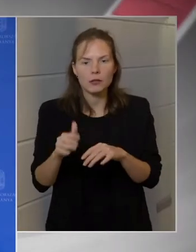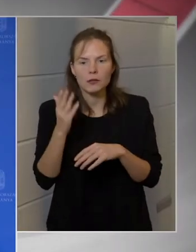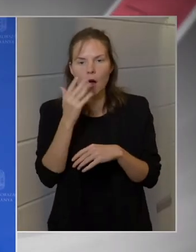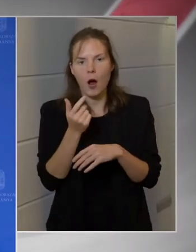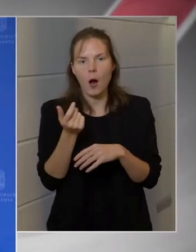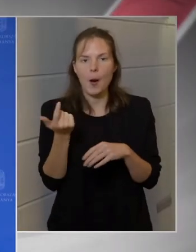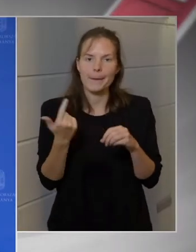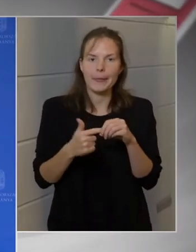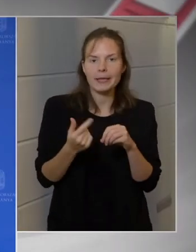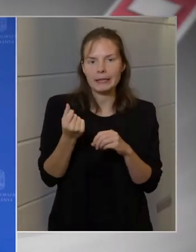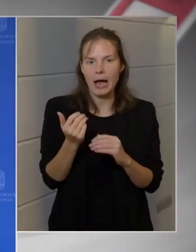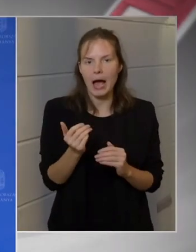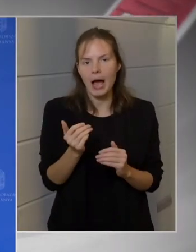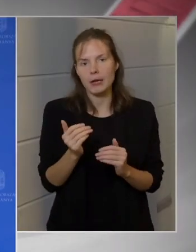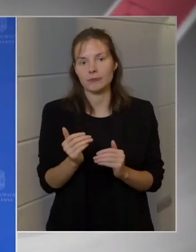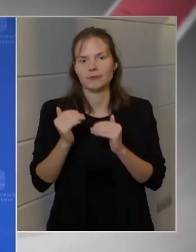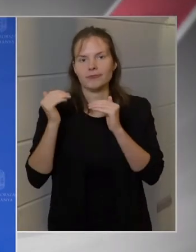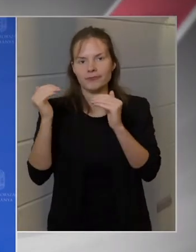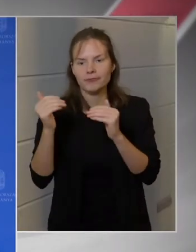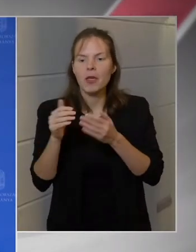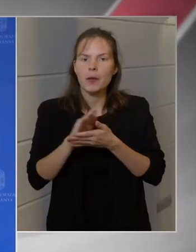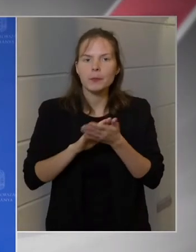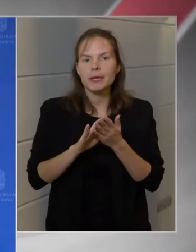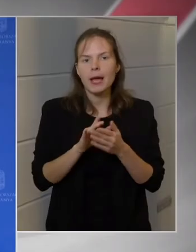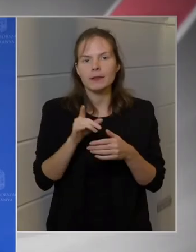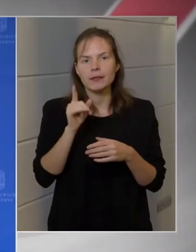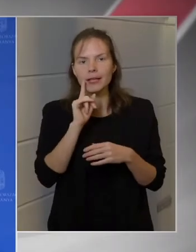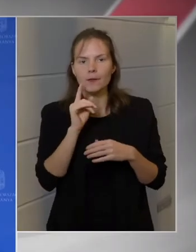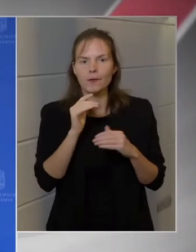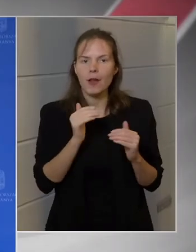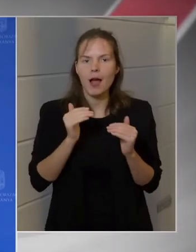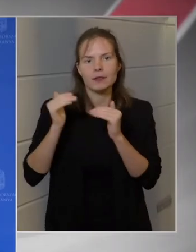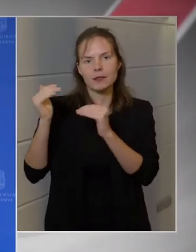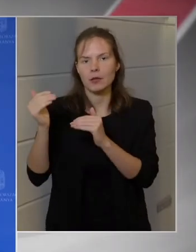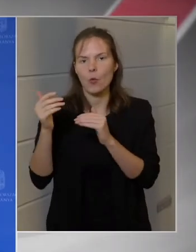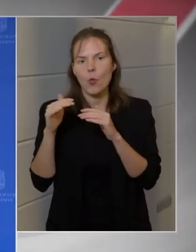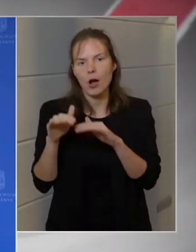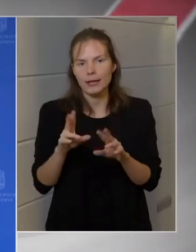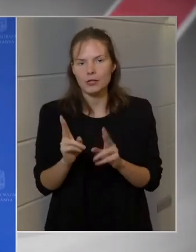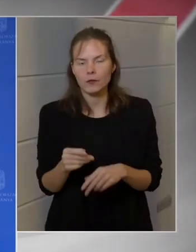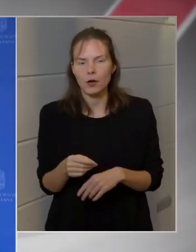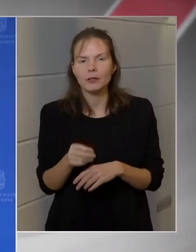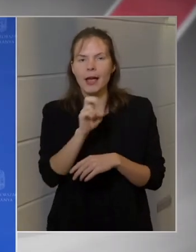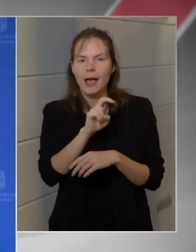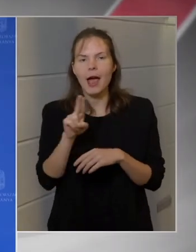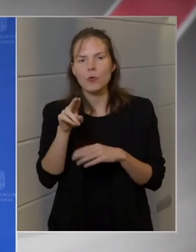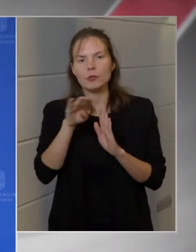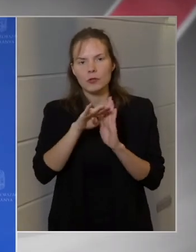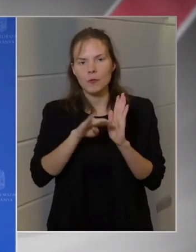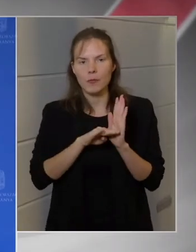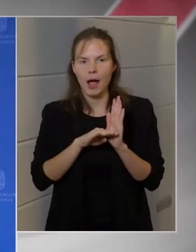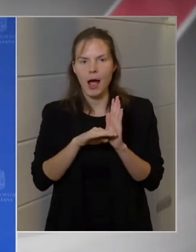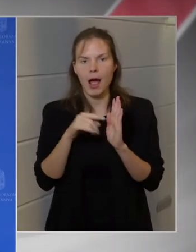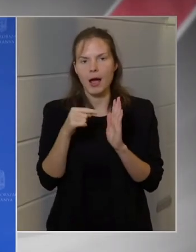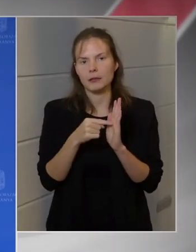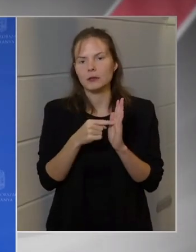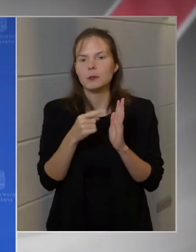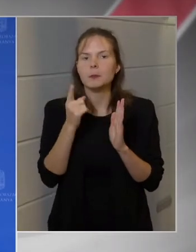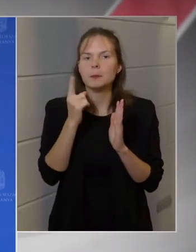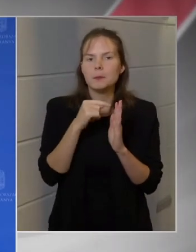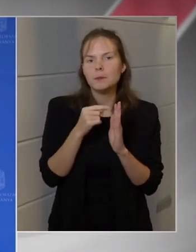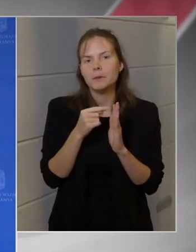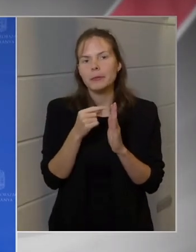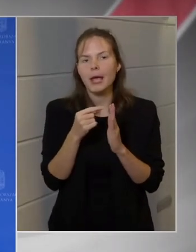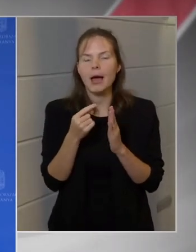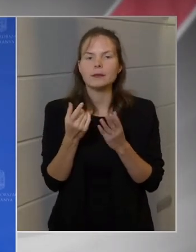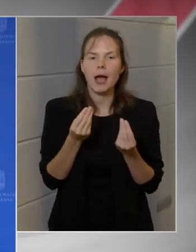megemelkedett benzinár, milyen inflációs hatása van, és azt is az Európai Unió szabályok keretei között milyen eszközünk van